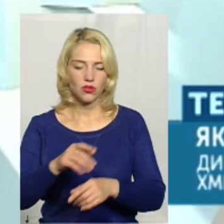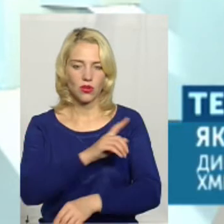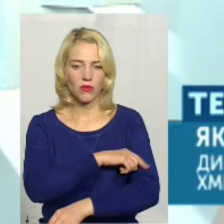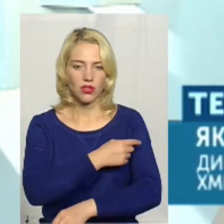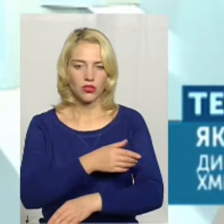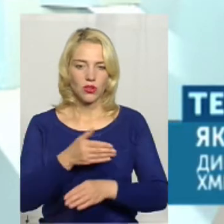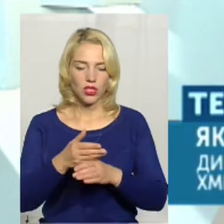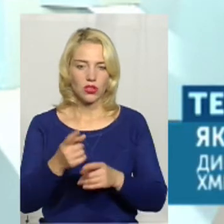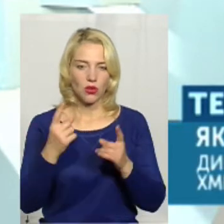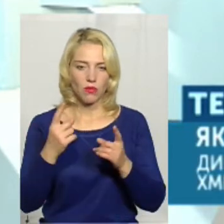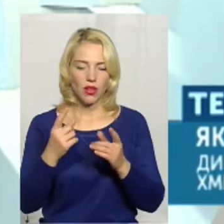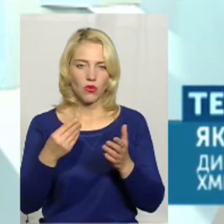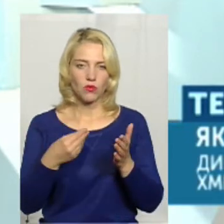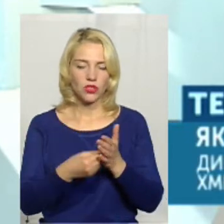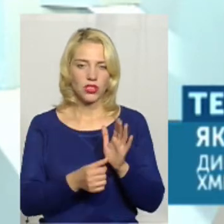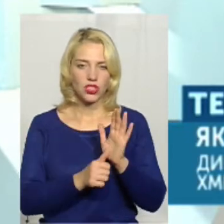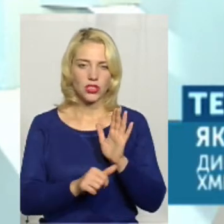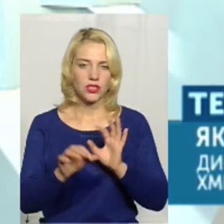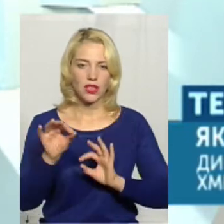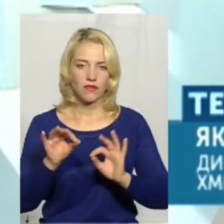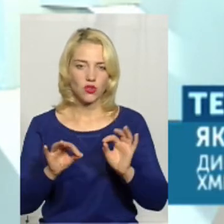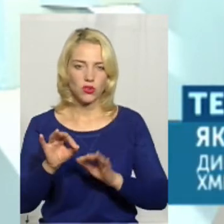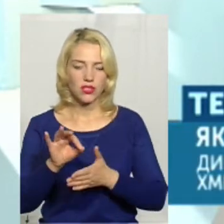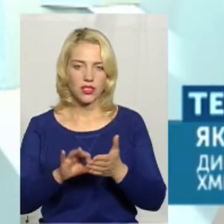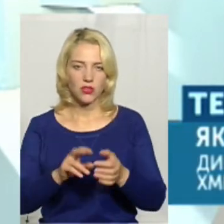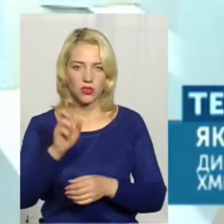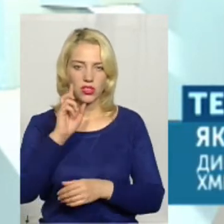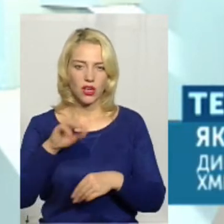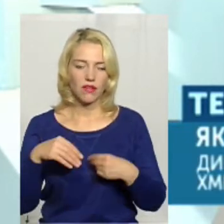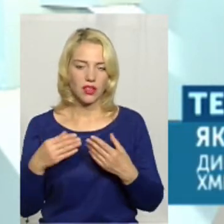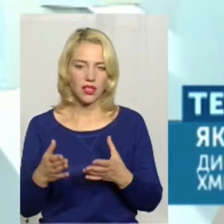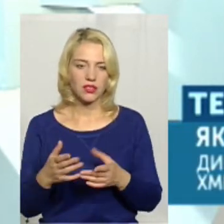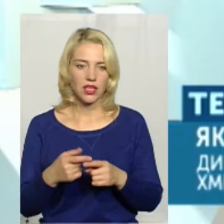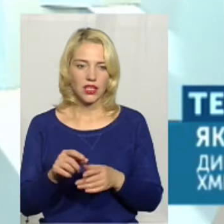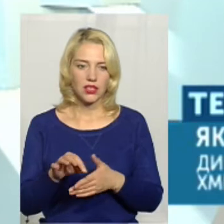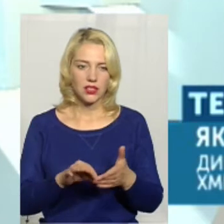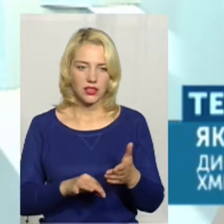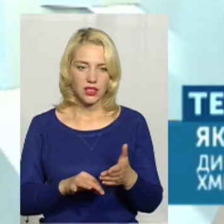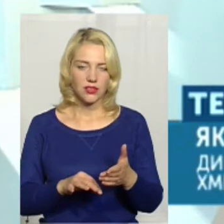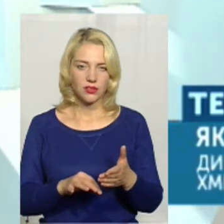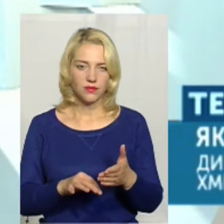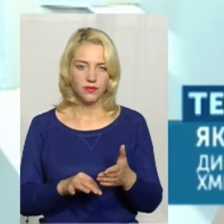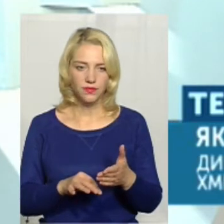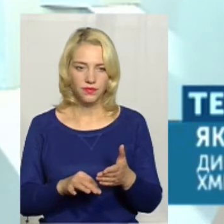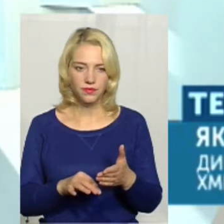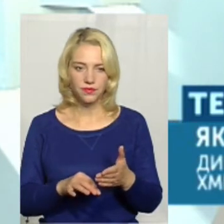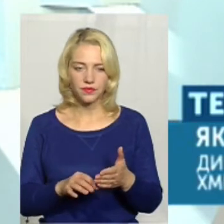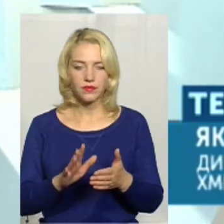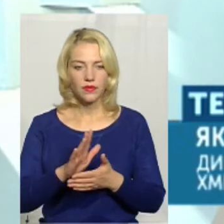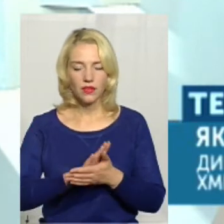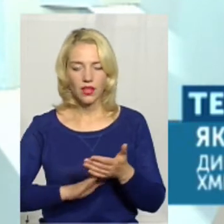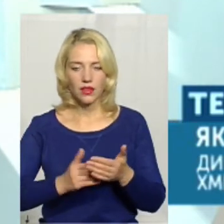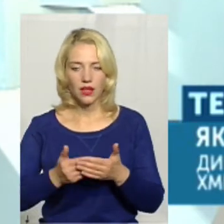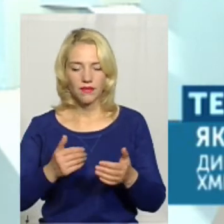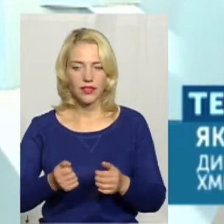з глобальним бюджетом 60%. Зразу держава дасть, вони ж зразу не зароблять. А далі від кількості